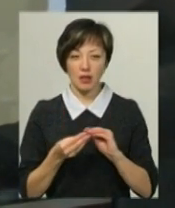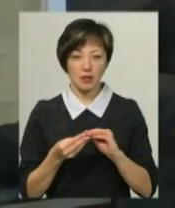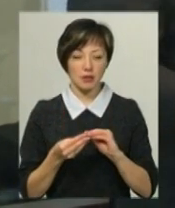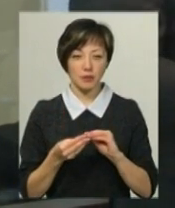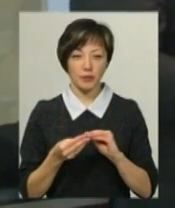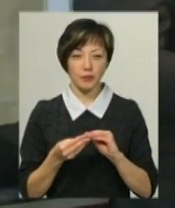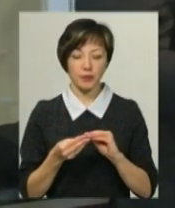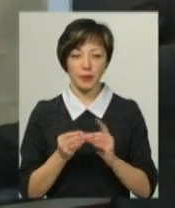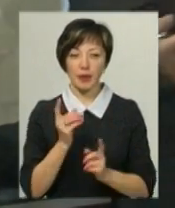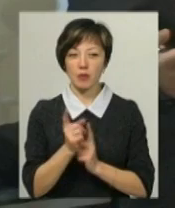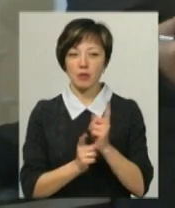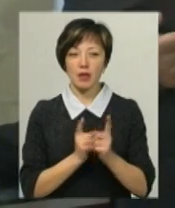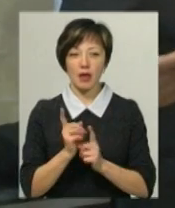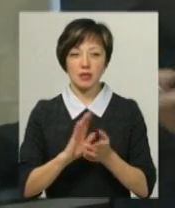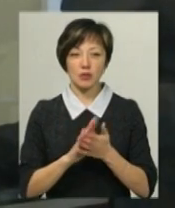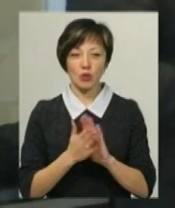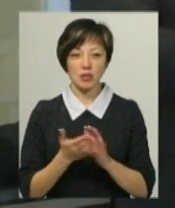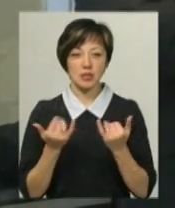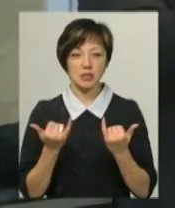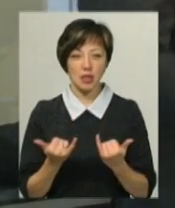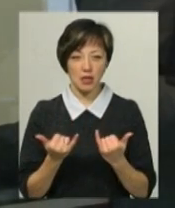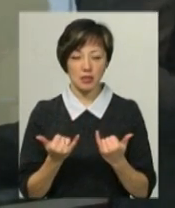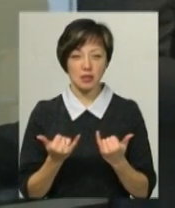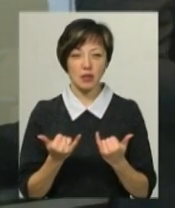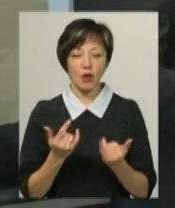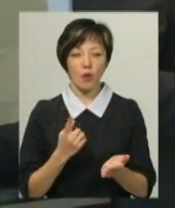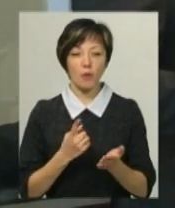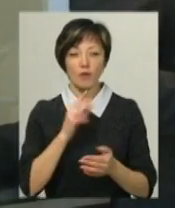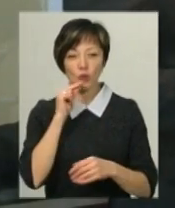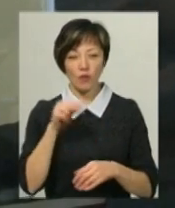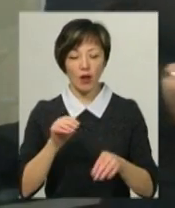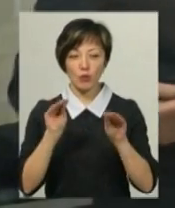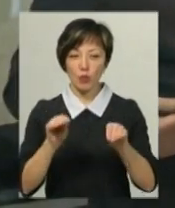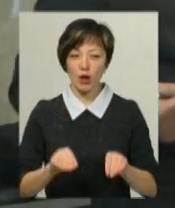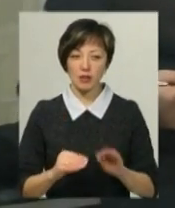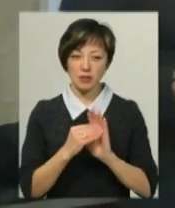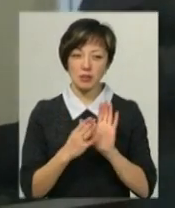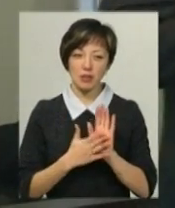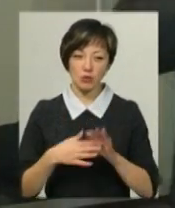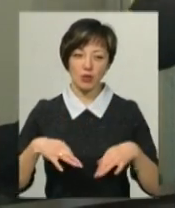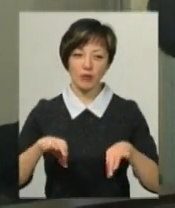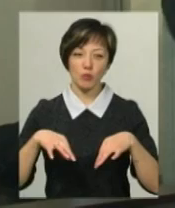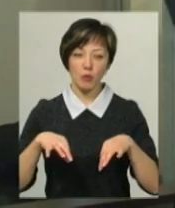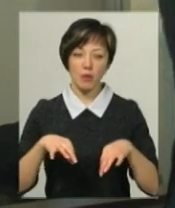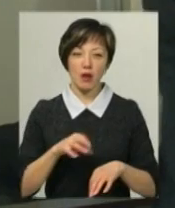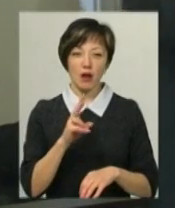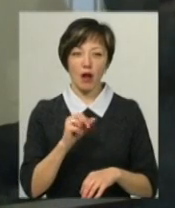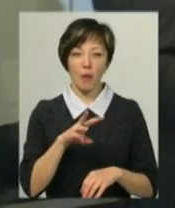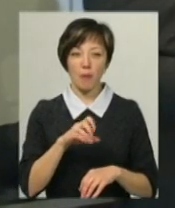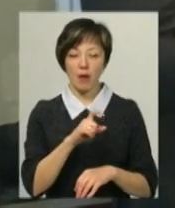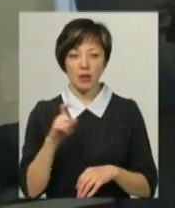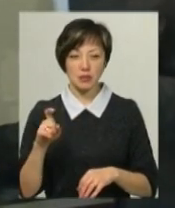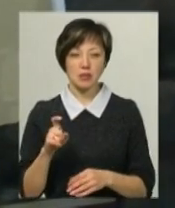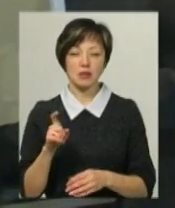міняє картину. Зараз в обвинувальному акті зазначено, що автомобіль КАМАЗ все-таки знаходиться на